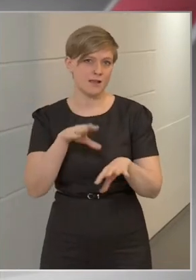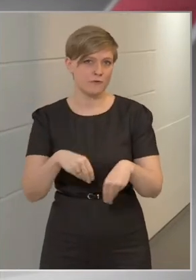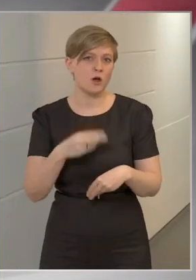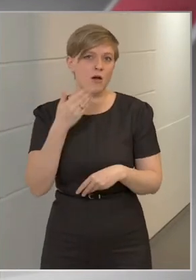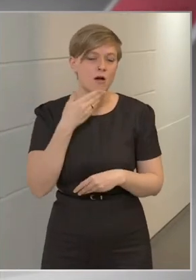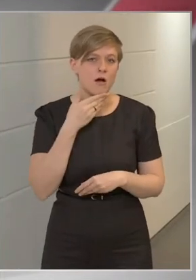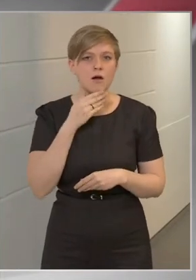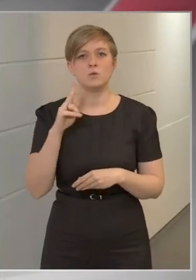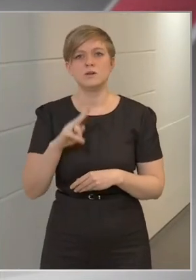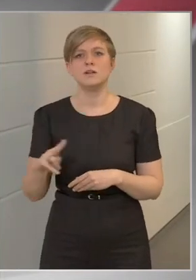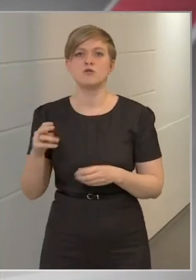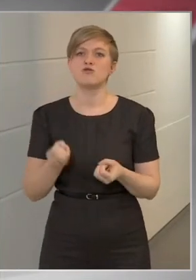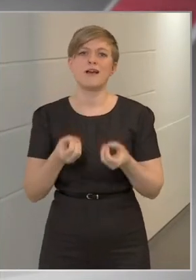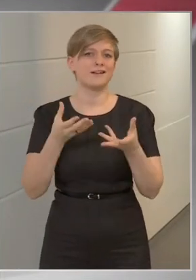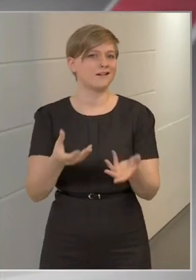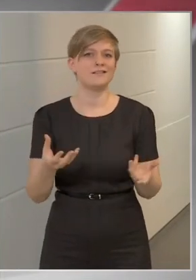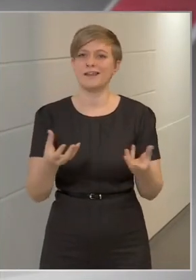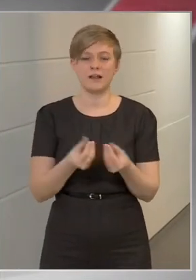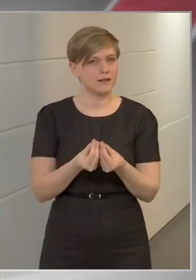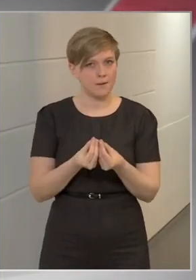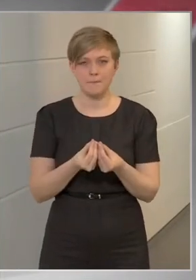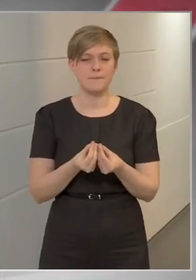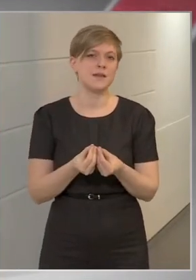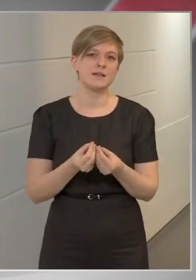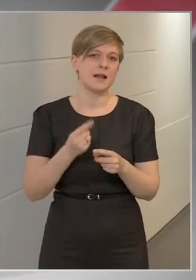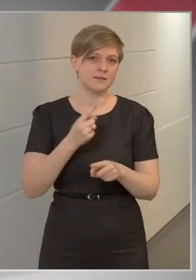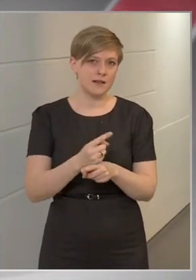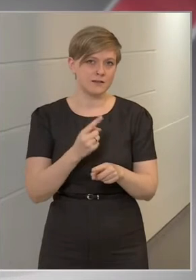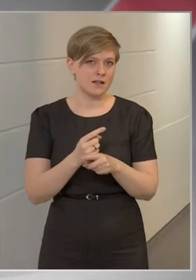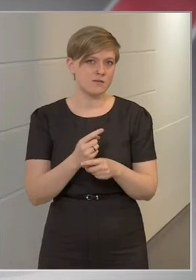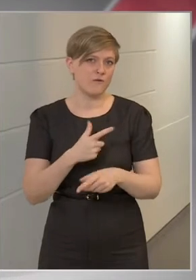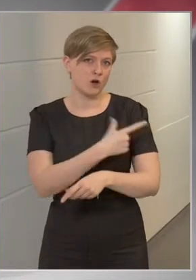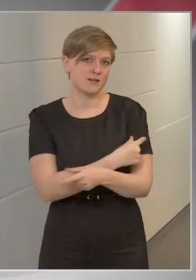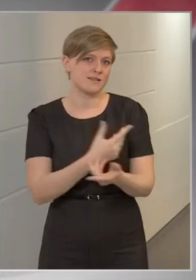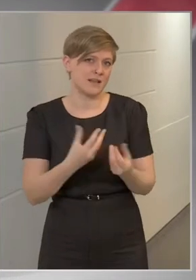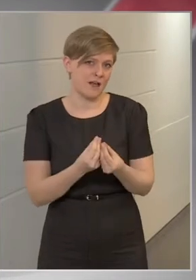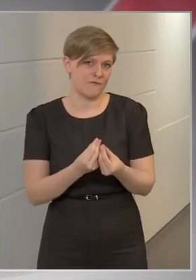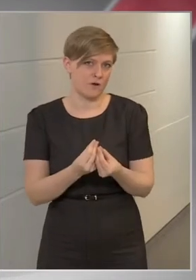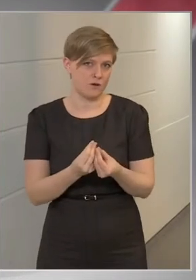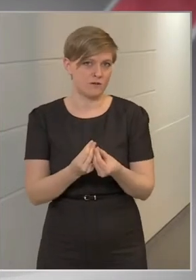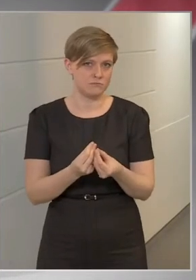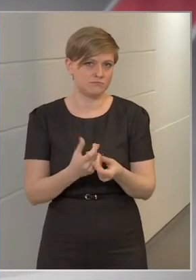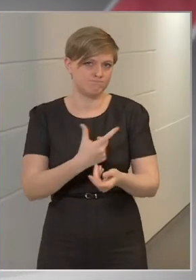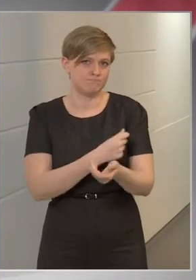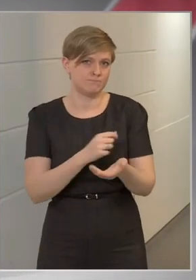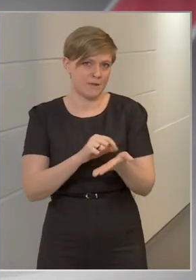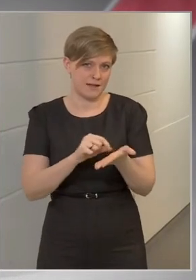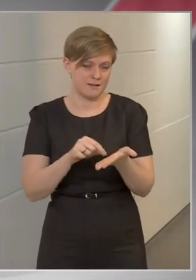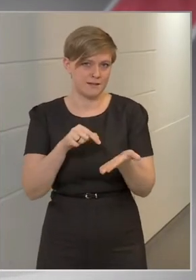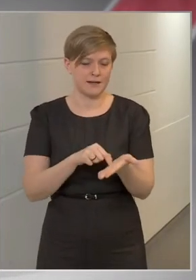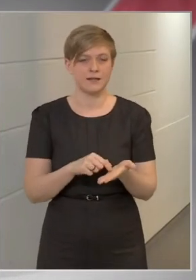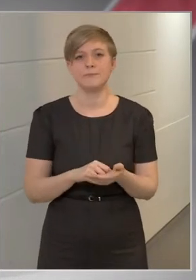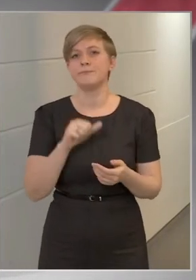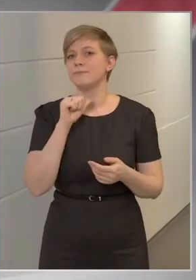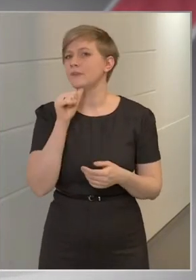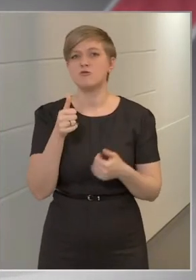ha azt egy uniós engedélyel nem rendelkező vakcina alapján állítják ki? Nincs még egységes